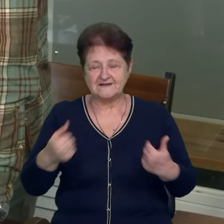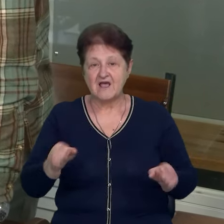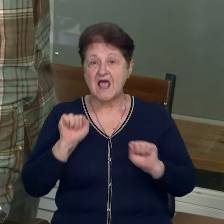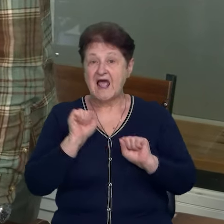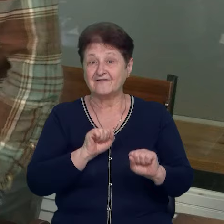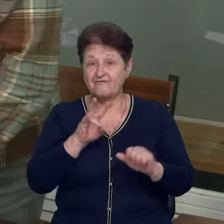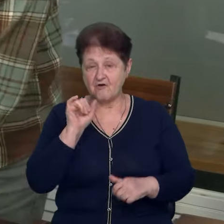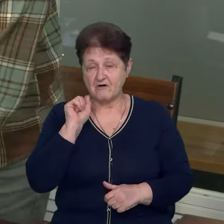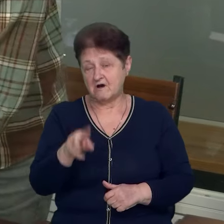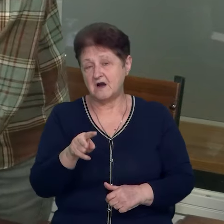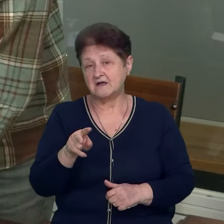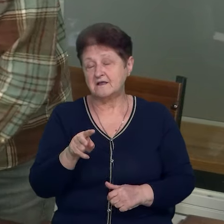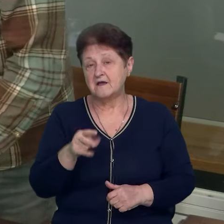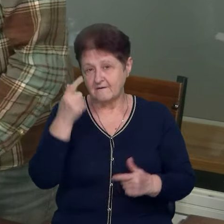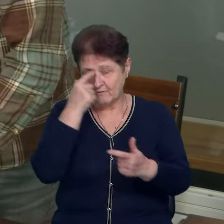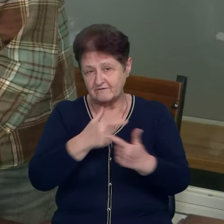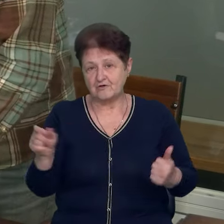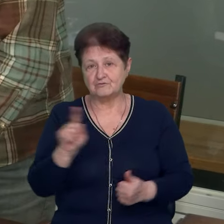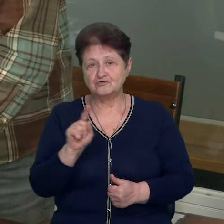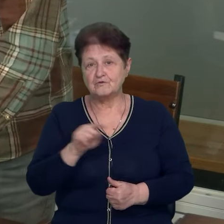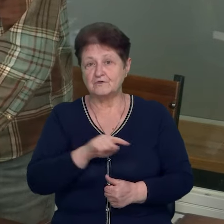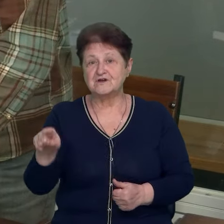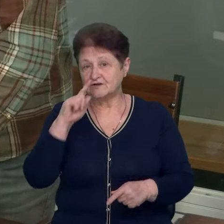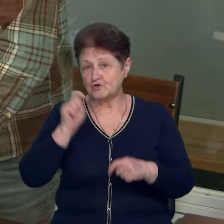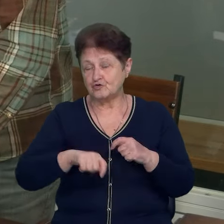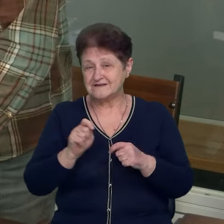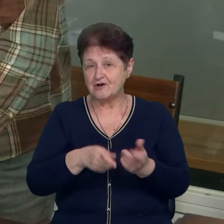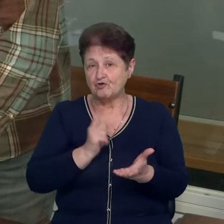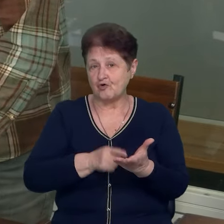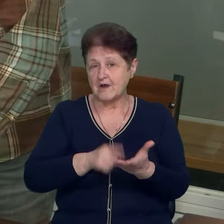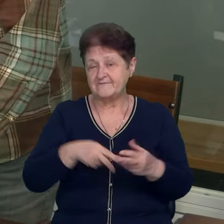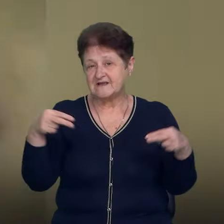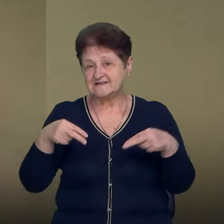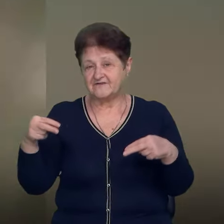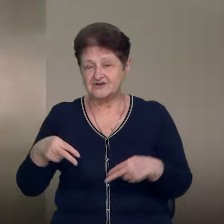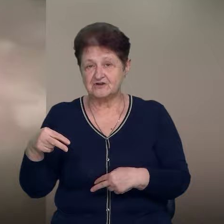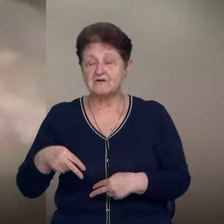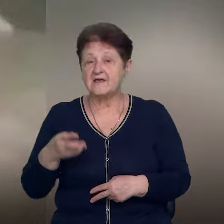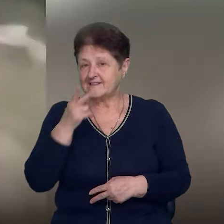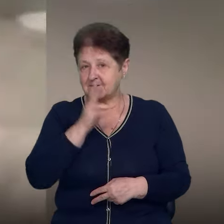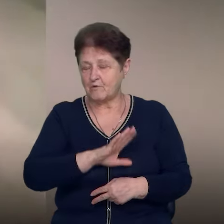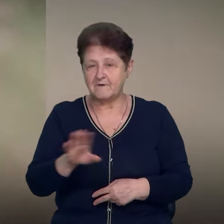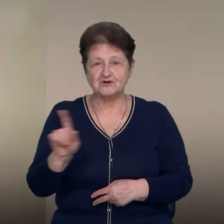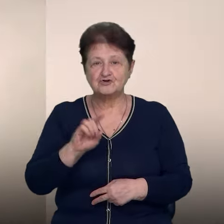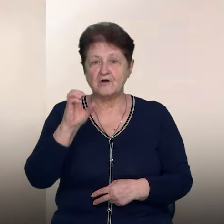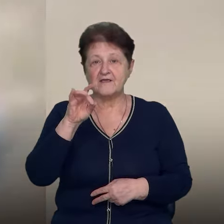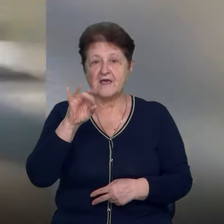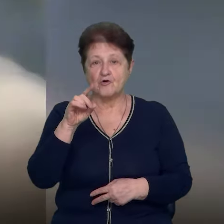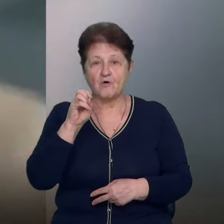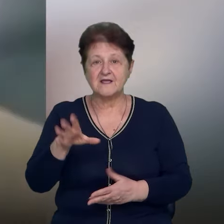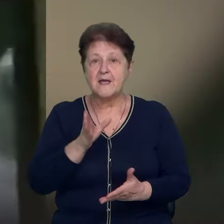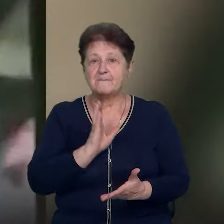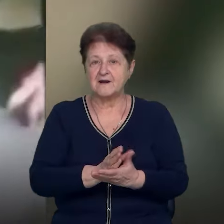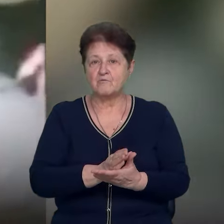Адвокат Канцеляренка Євген Кушнеренко повідомив, що під час дослідження доказів та свідчення очевидців не побачив, що Артур Єрохін